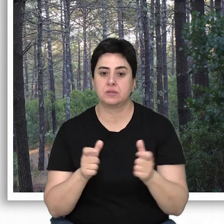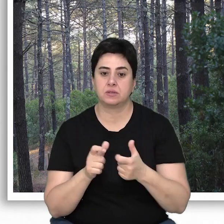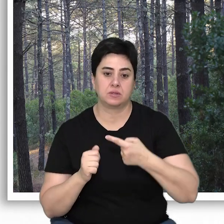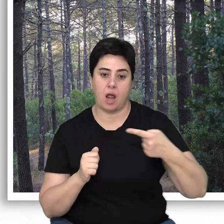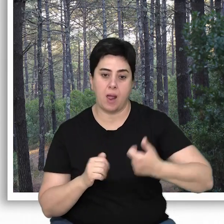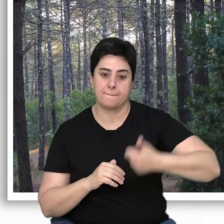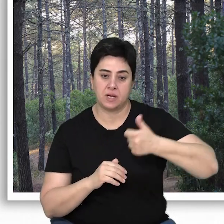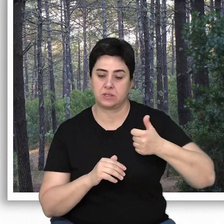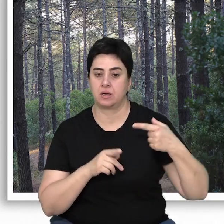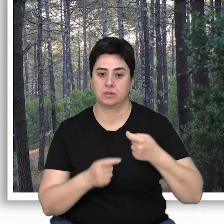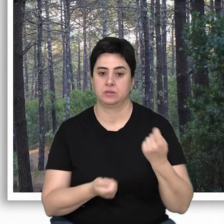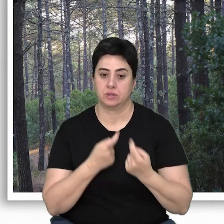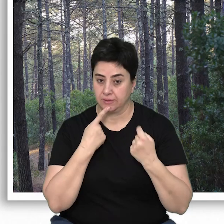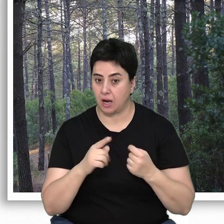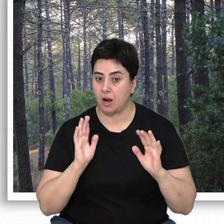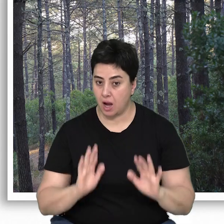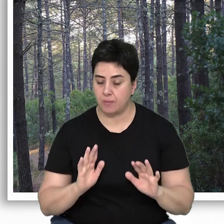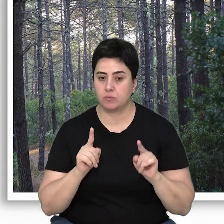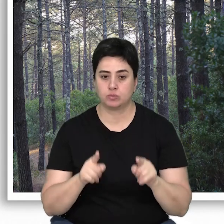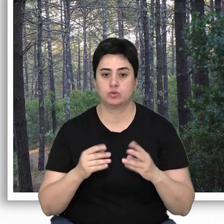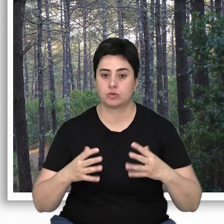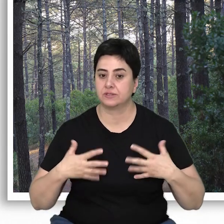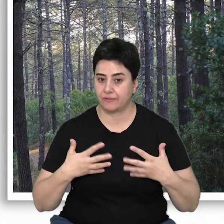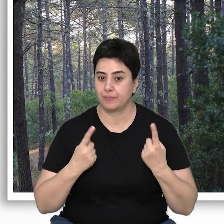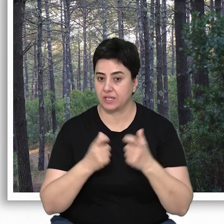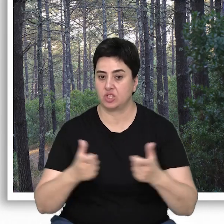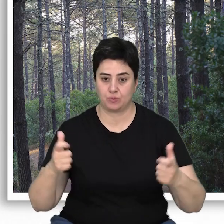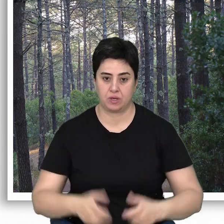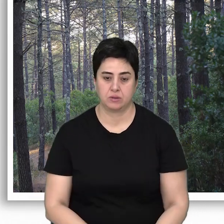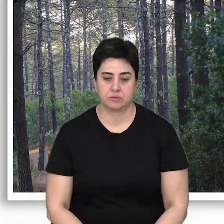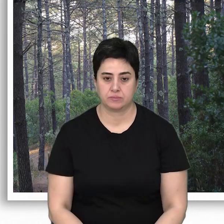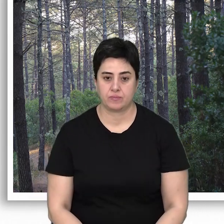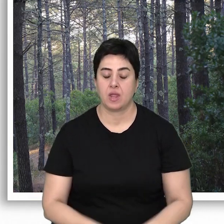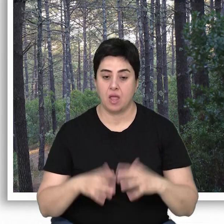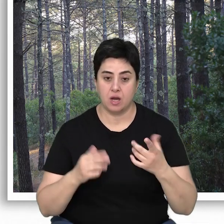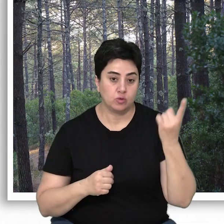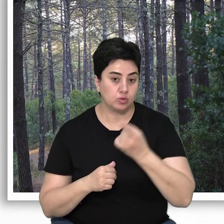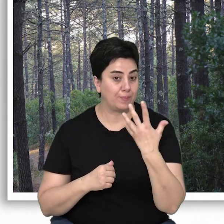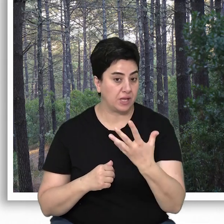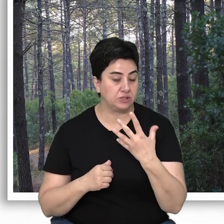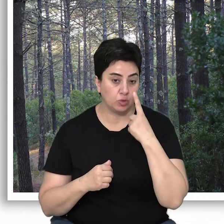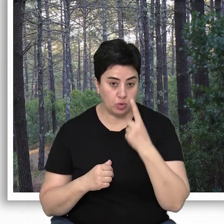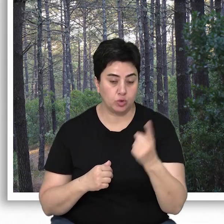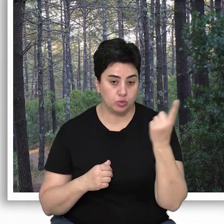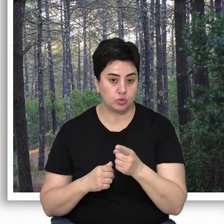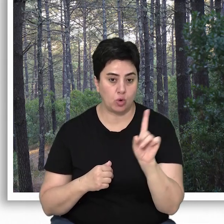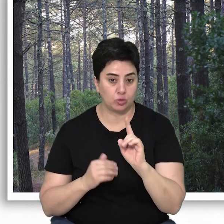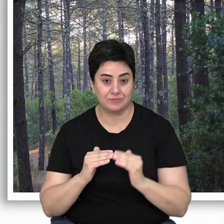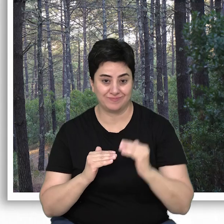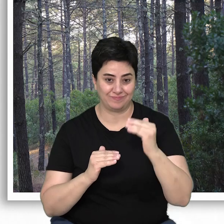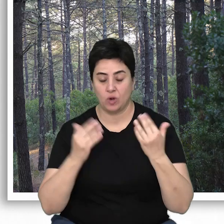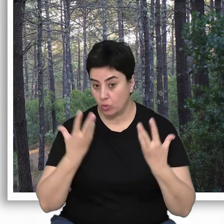daire başkanlığınınca yürütülür denmektedir ki bu oldukça sevindirici bir gelişmedir. Eğer %5'lik oran en az